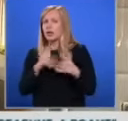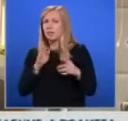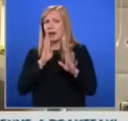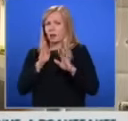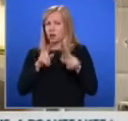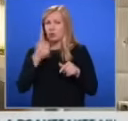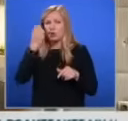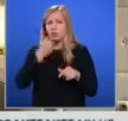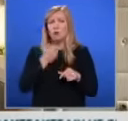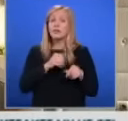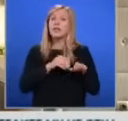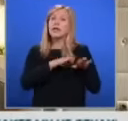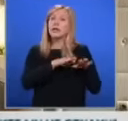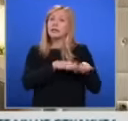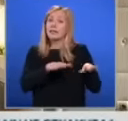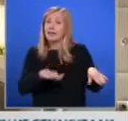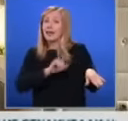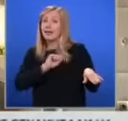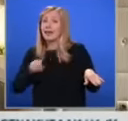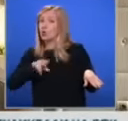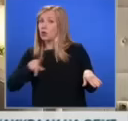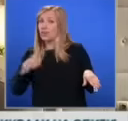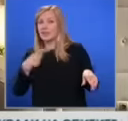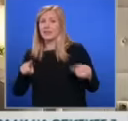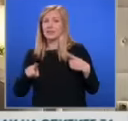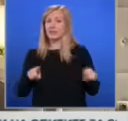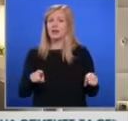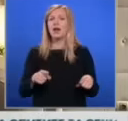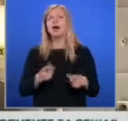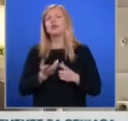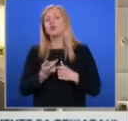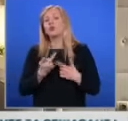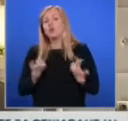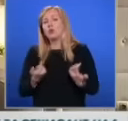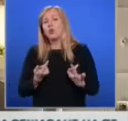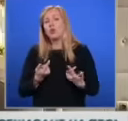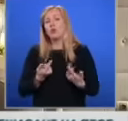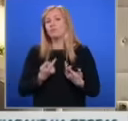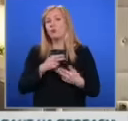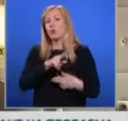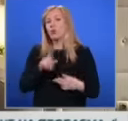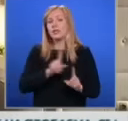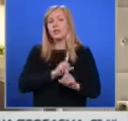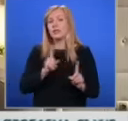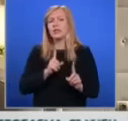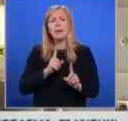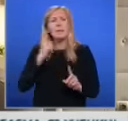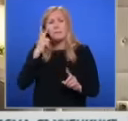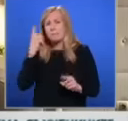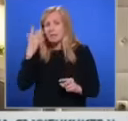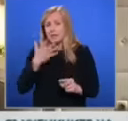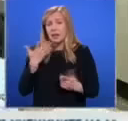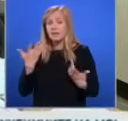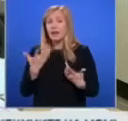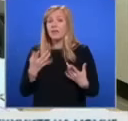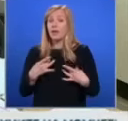родители са различни. И много често родители просто нямат представа какви опасности крият в тези други